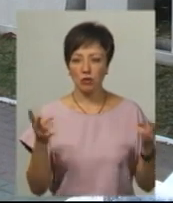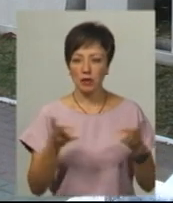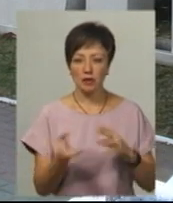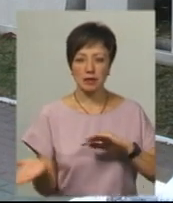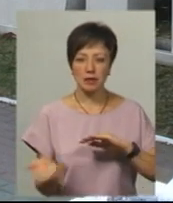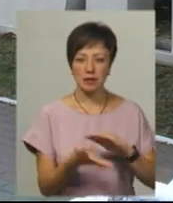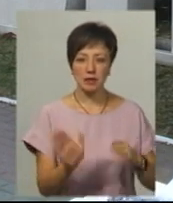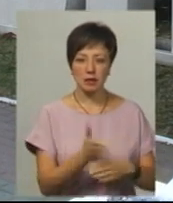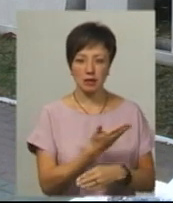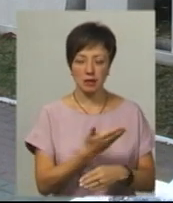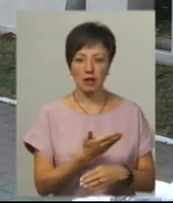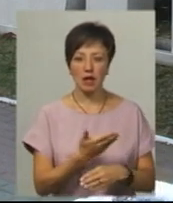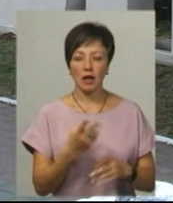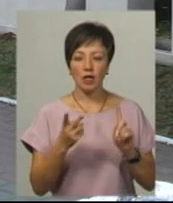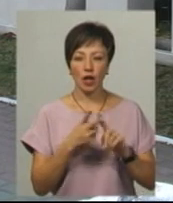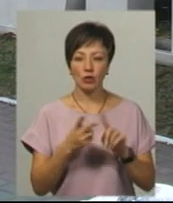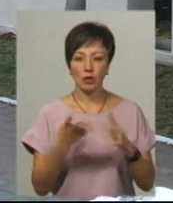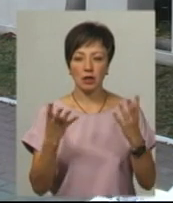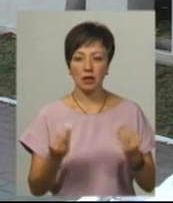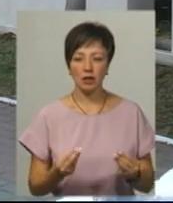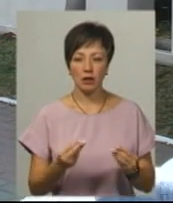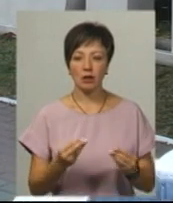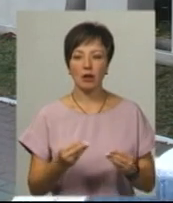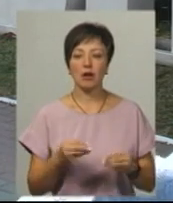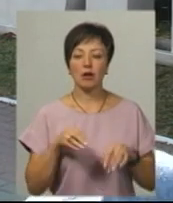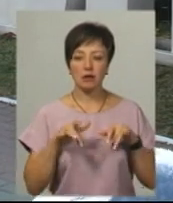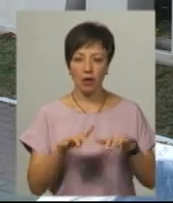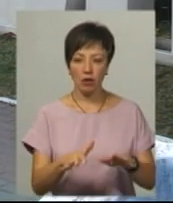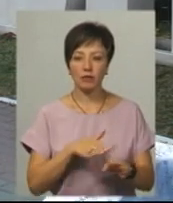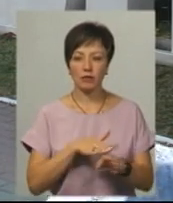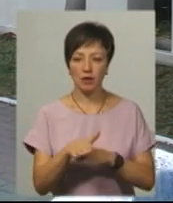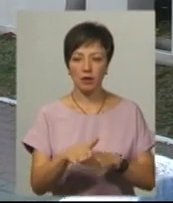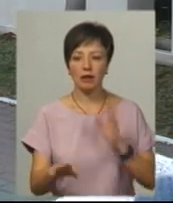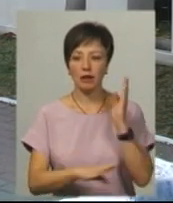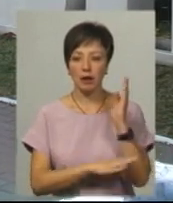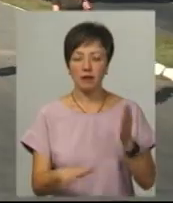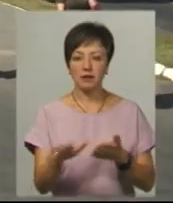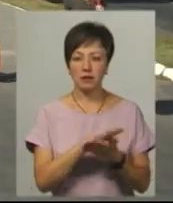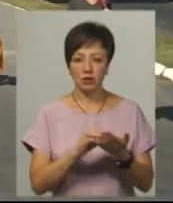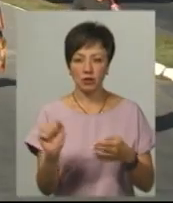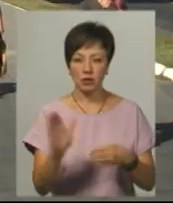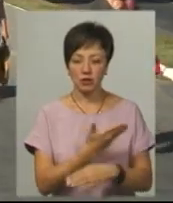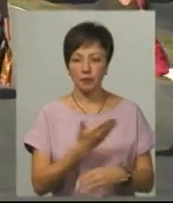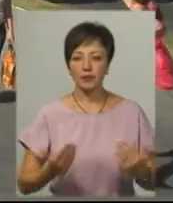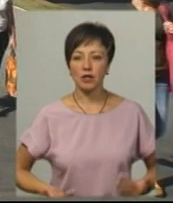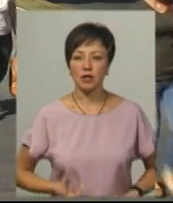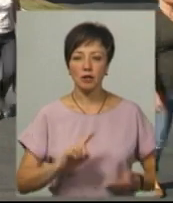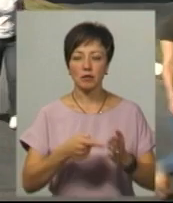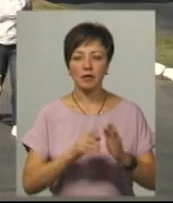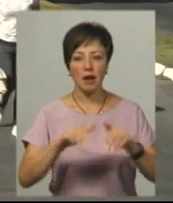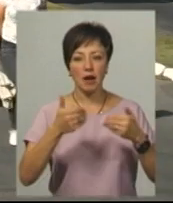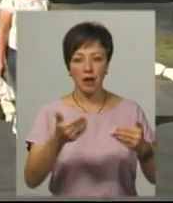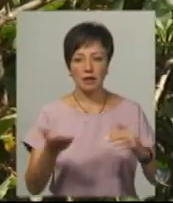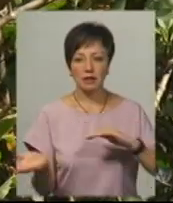зрізати. На другий день міри були прийняти, дерево було знищене, зрізане. Жителям міста радять